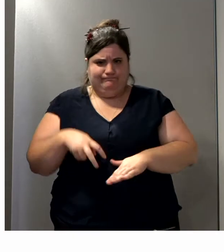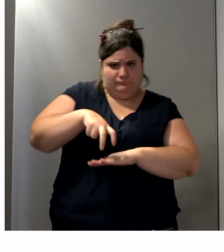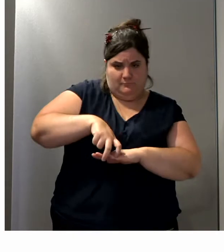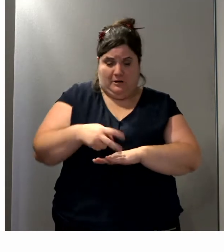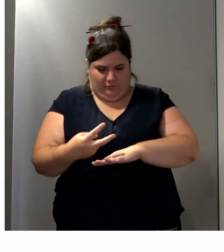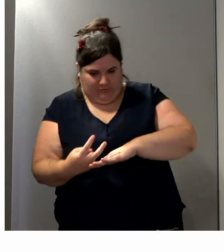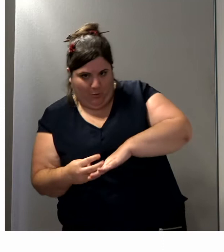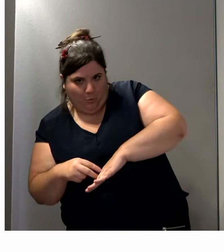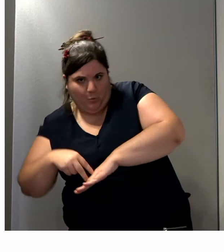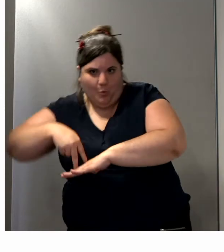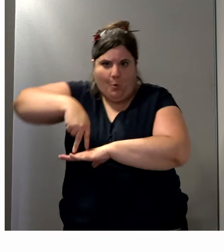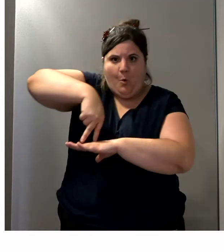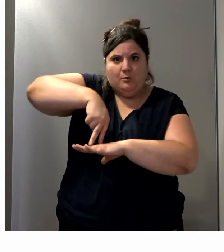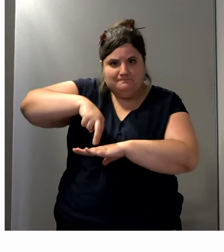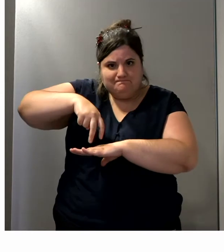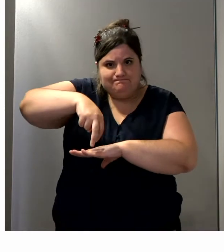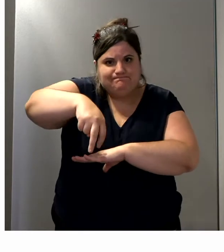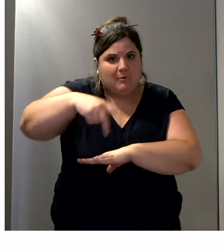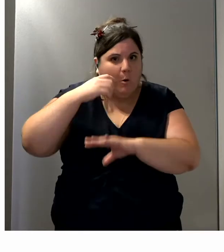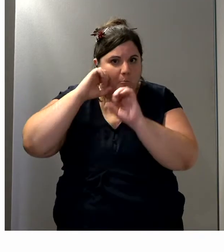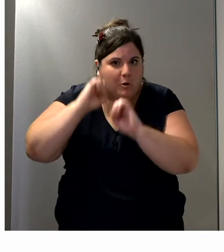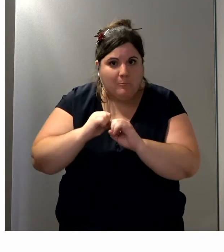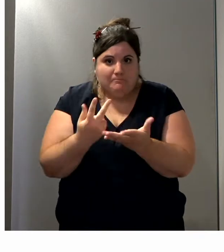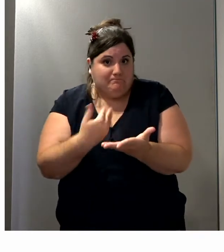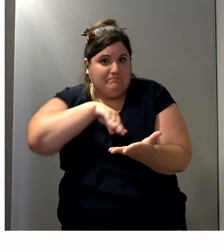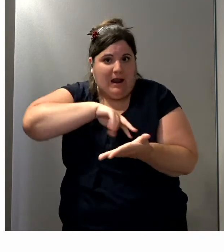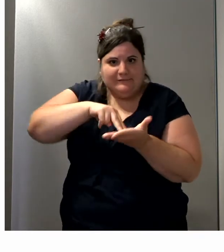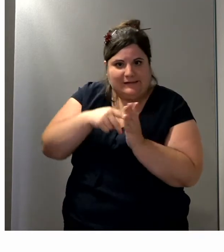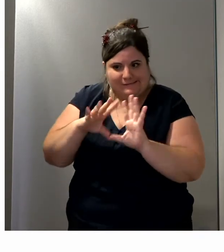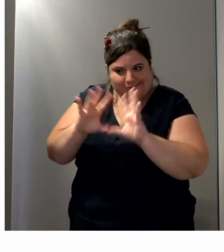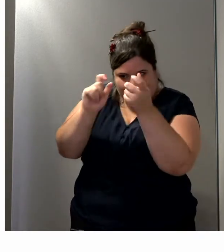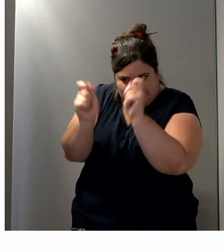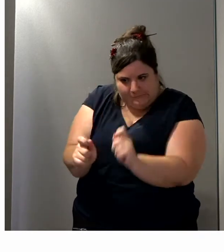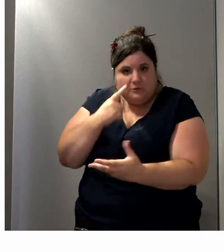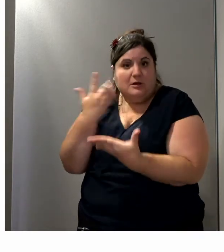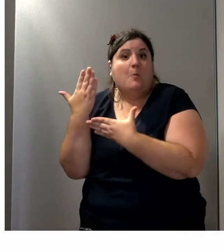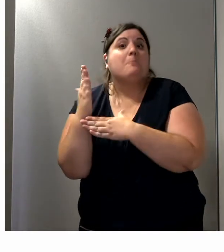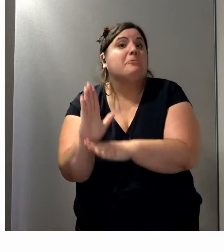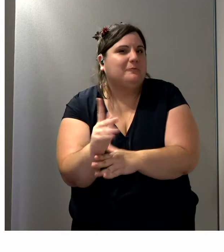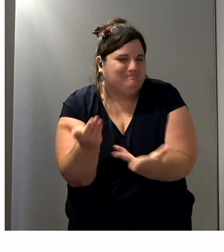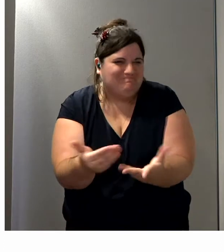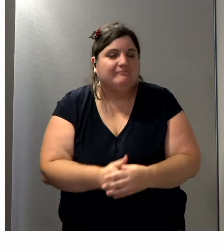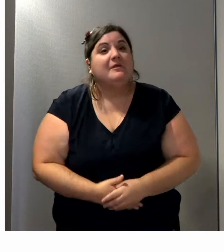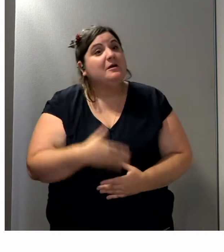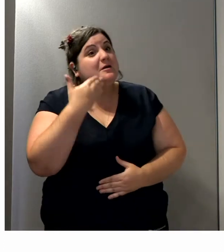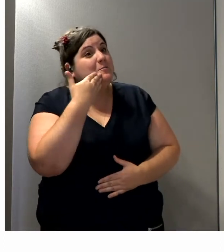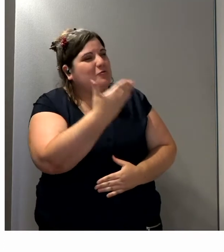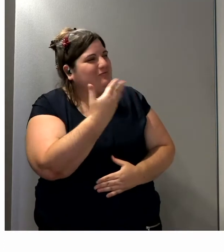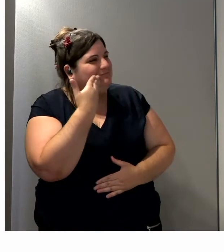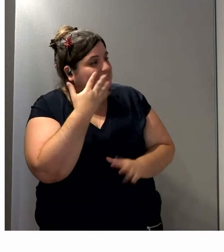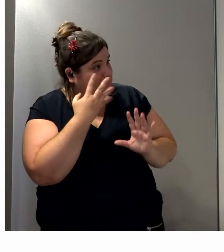vont nous présenter. Bonjour, merci Jérémy. Nous sommes Wondercraft, une société française